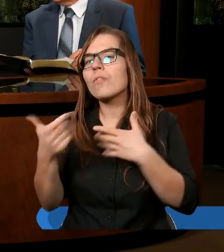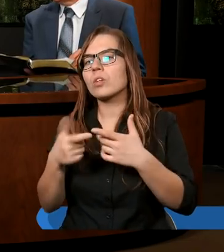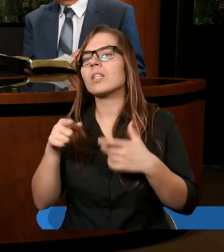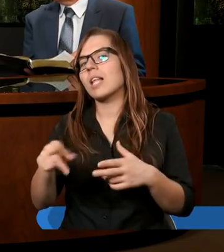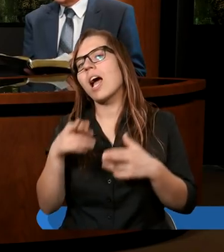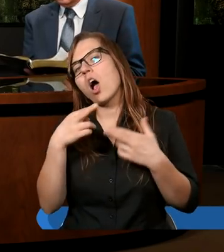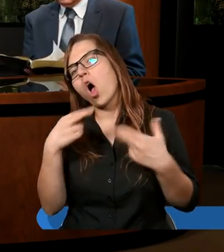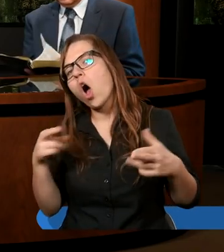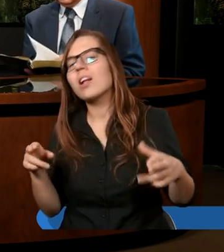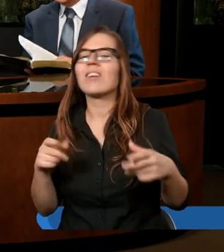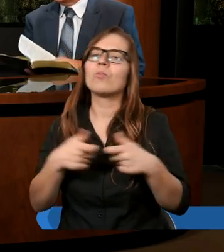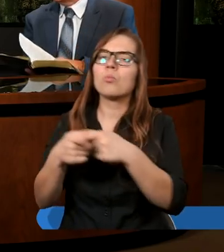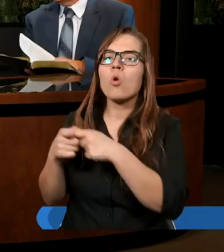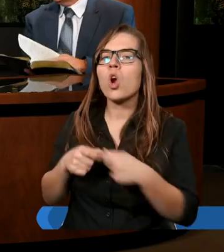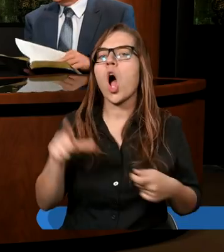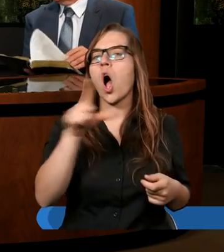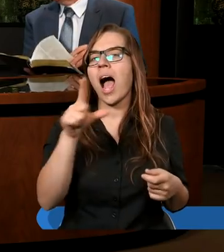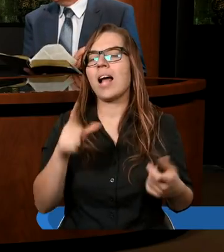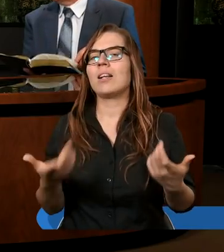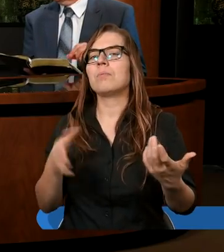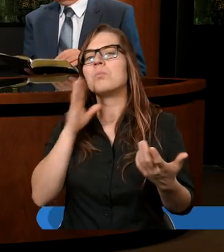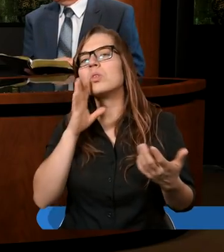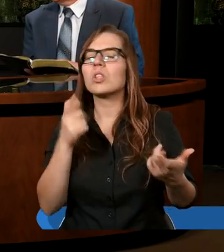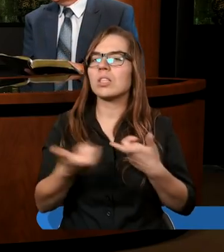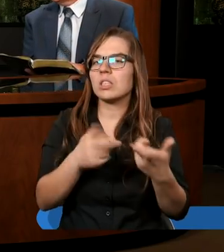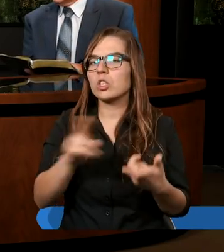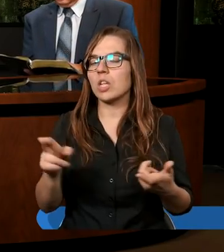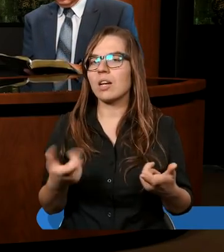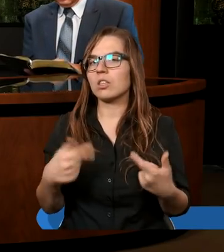czyli tego rodzaju wspólnoty lokalne, takie kibucze.